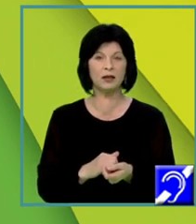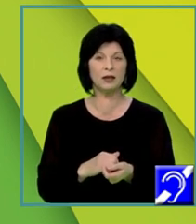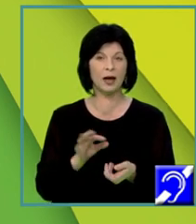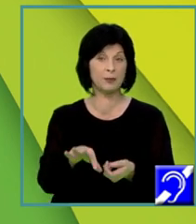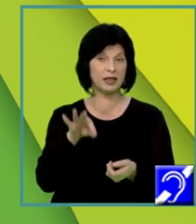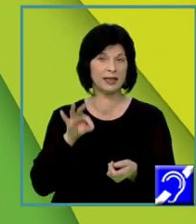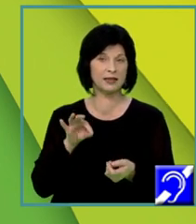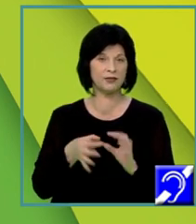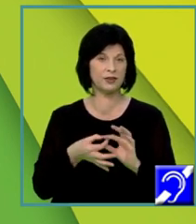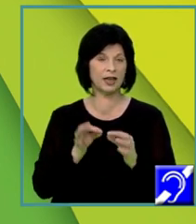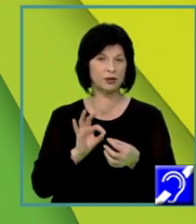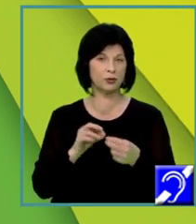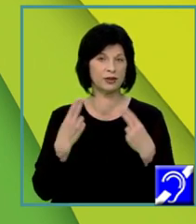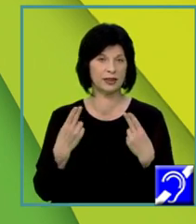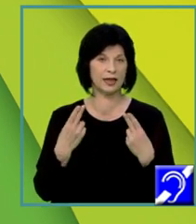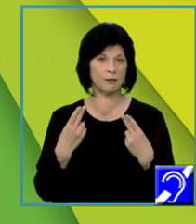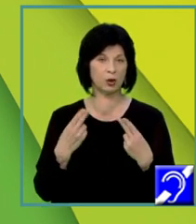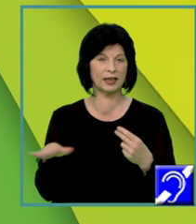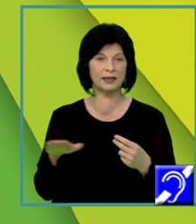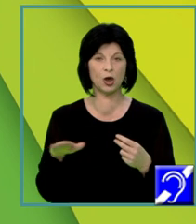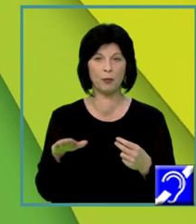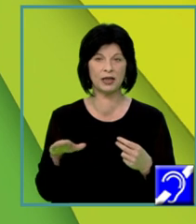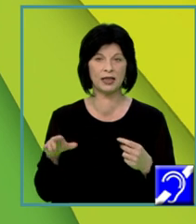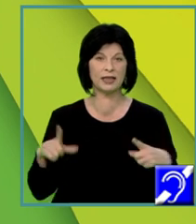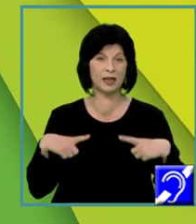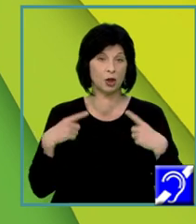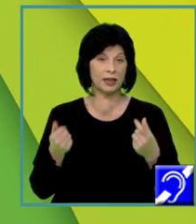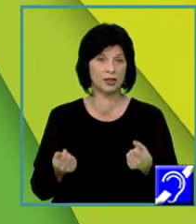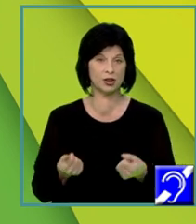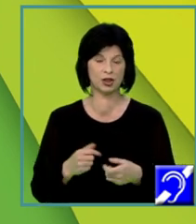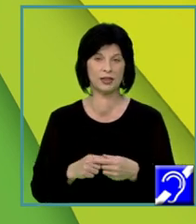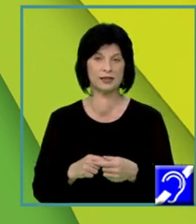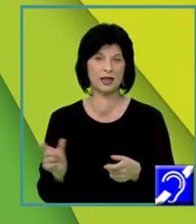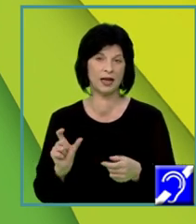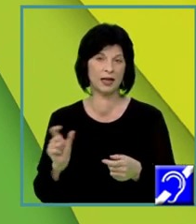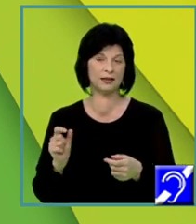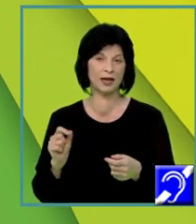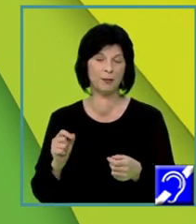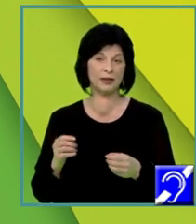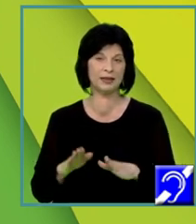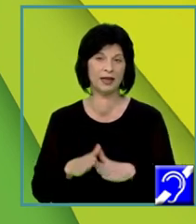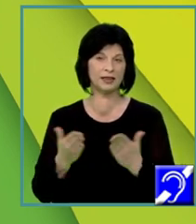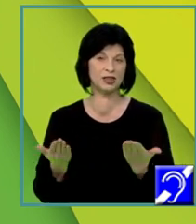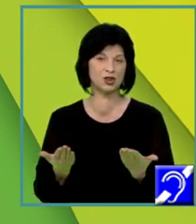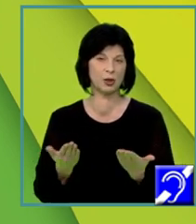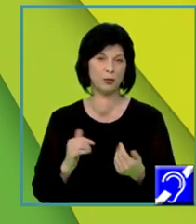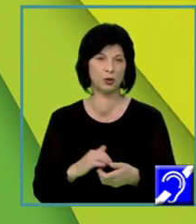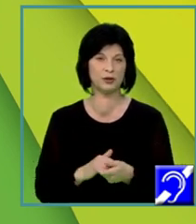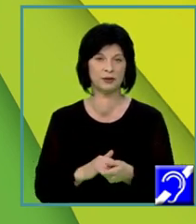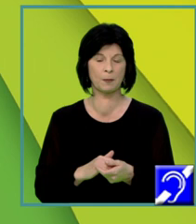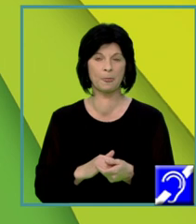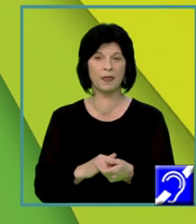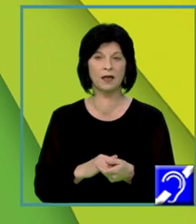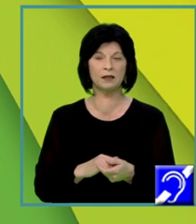pot ajuta pe voi în dămersul redactării. Copilăria, adolescența, care sunt etape inițiatice în viața unui om, tânărul devine conștient de